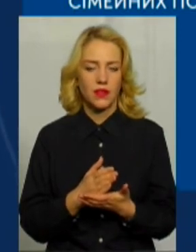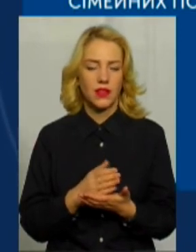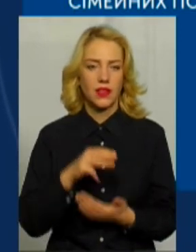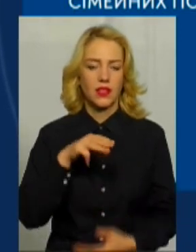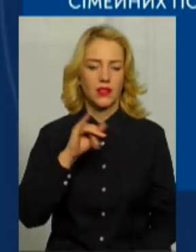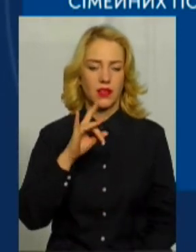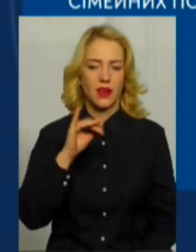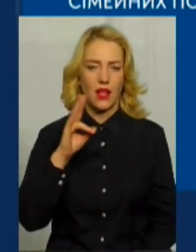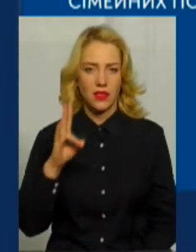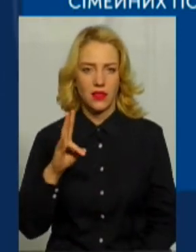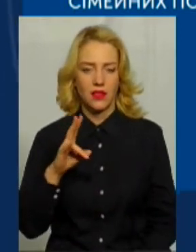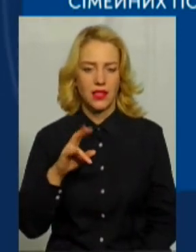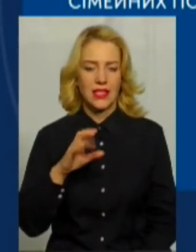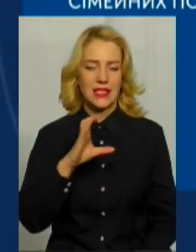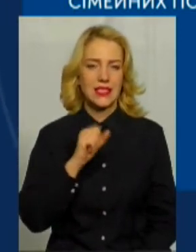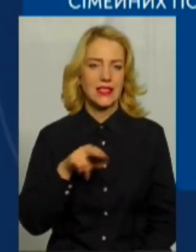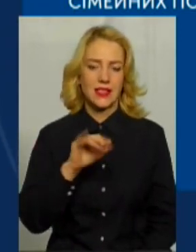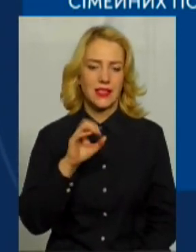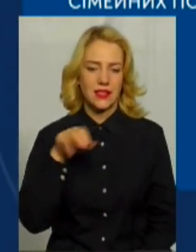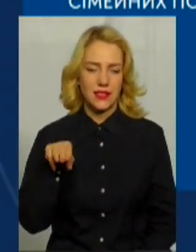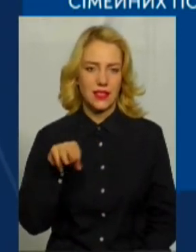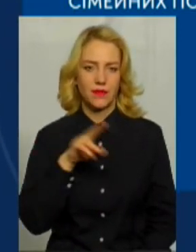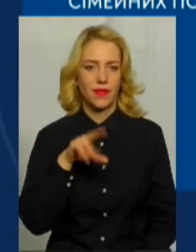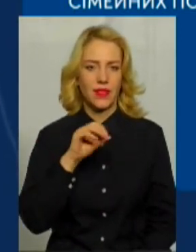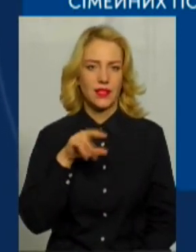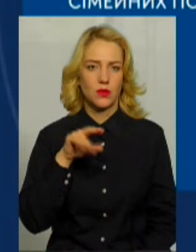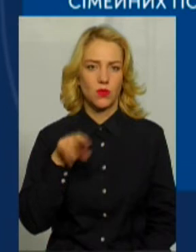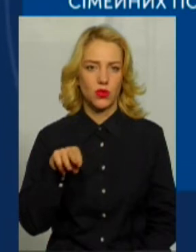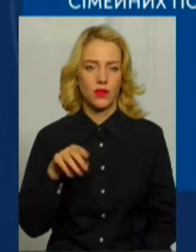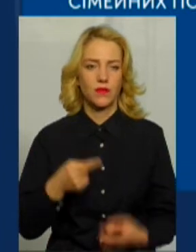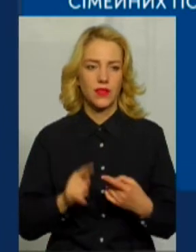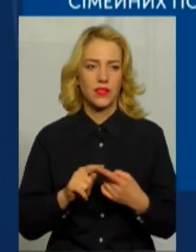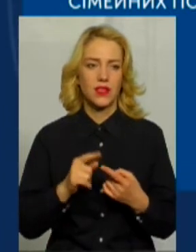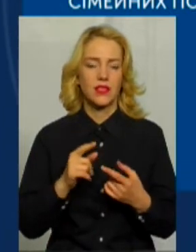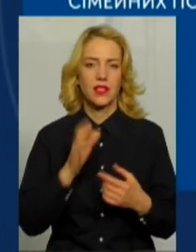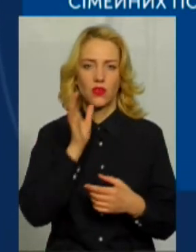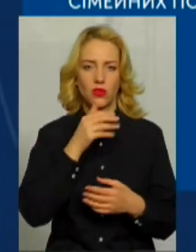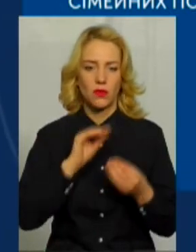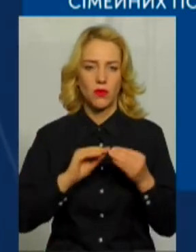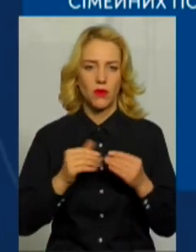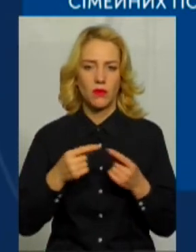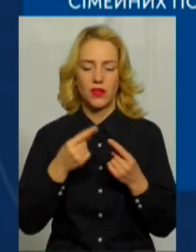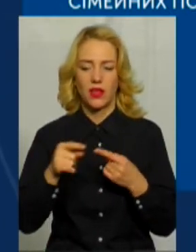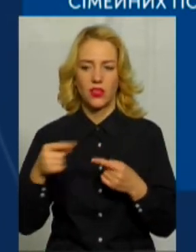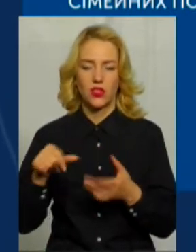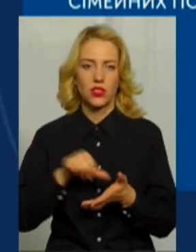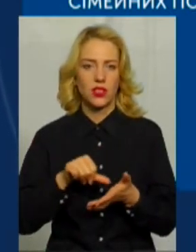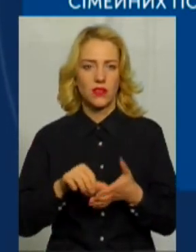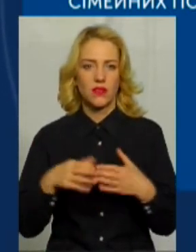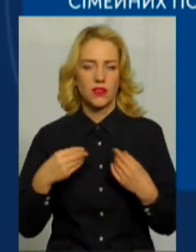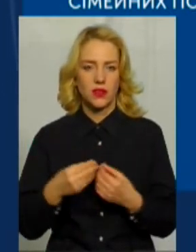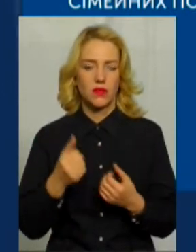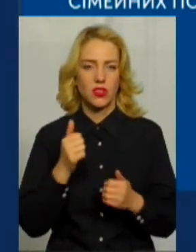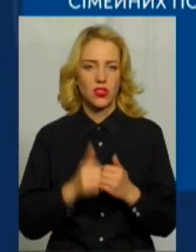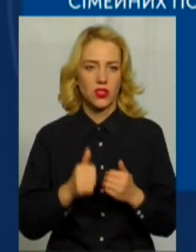садиста, деспота. Це дуже серйозна проблема для інших членів сім'ї. Часто ми можемо чути, що є такі